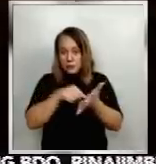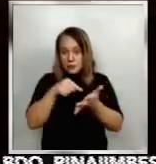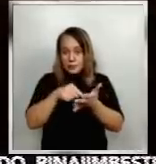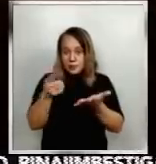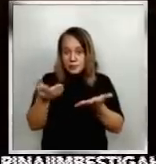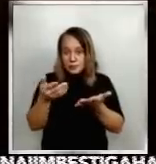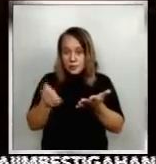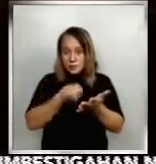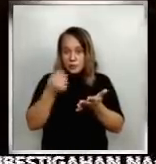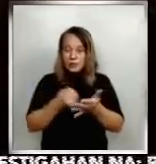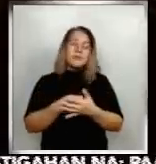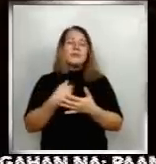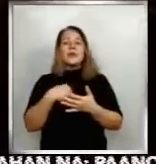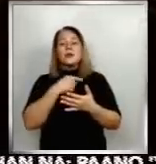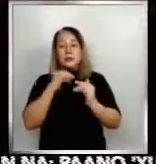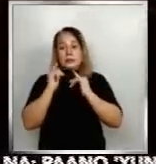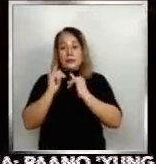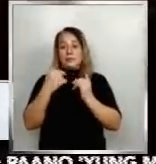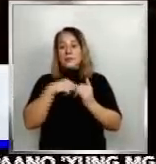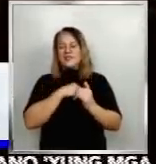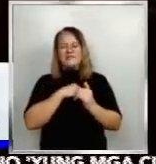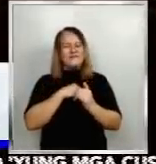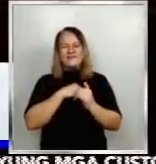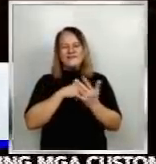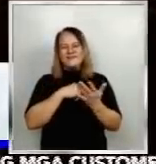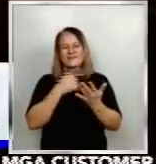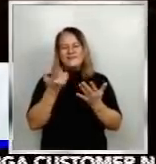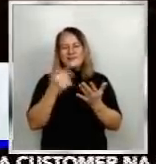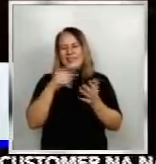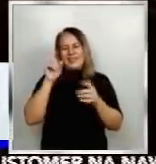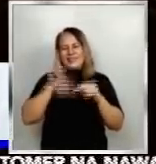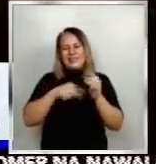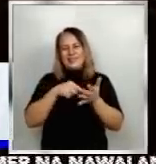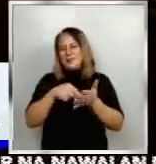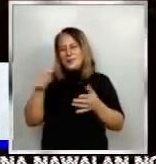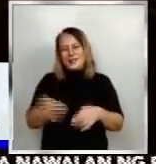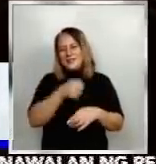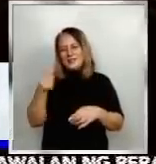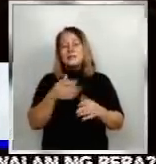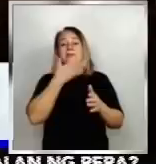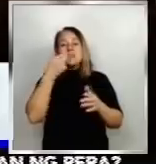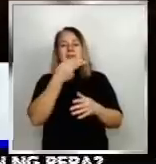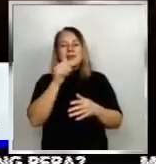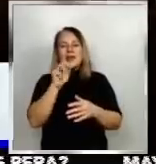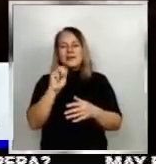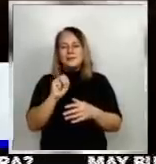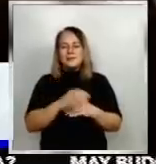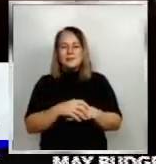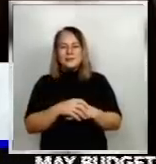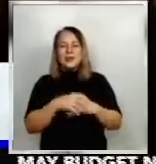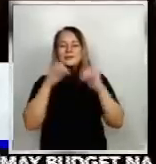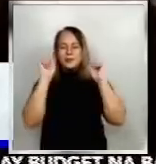Sa katulad namin, parang hindi namin kaya yung lechon. Ham na lang po. Pwede na po yun.